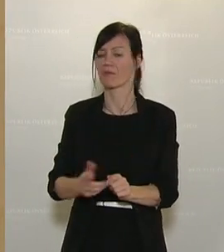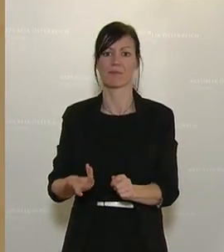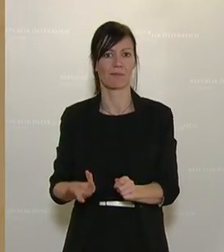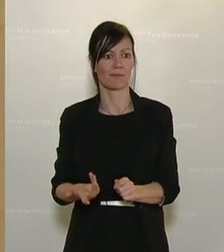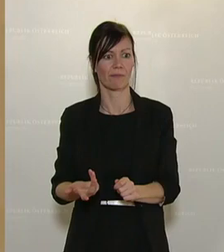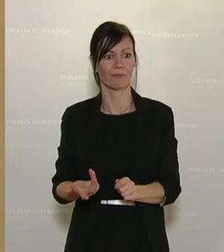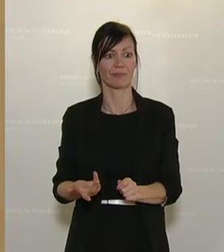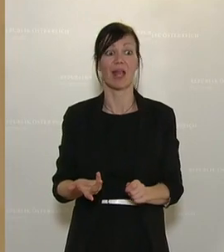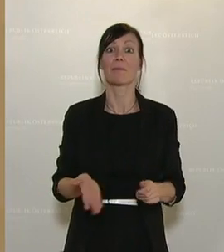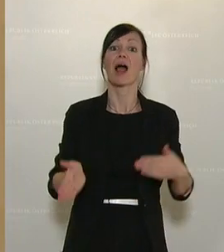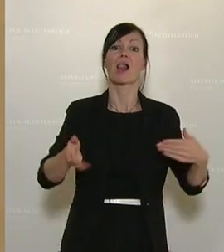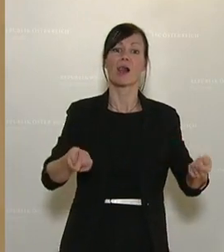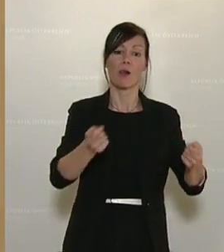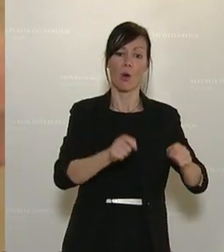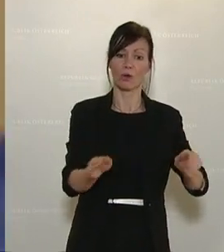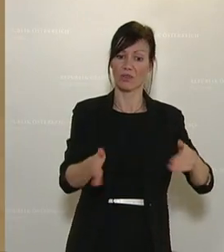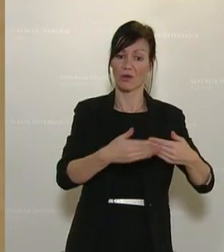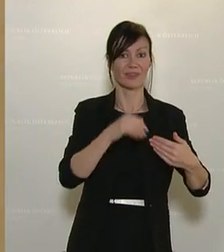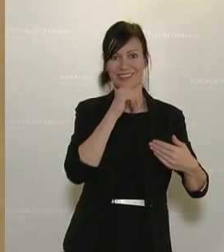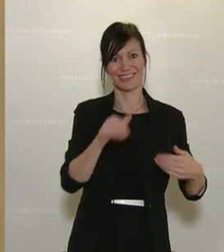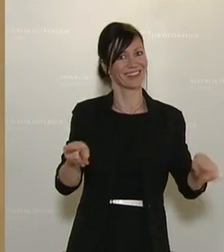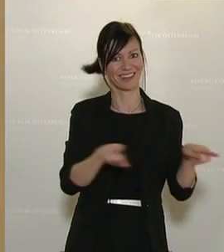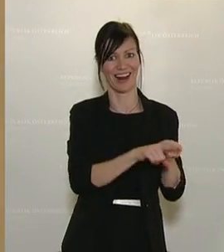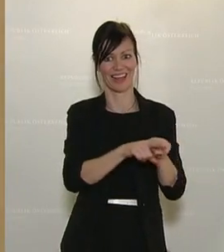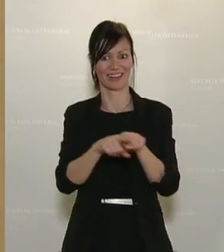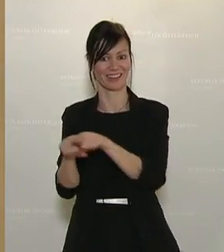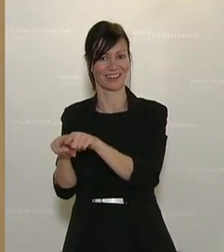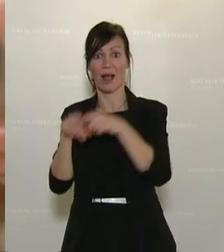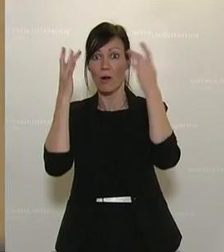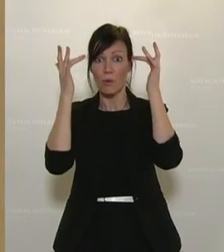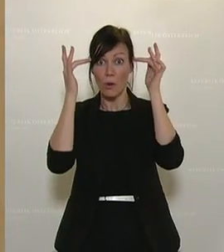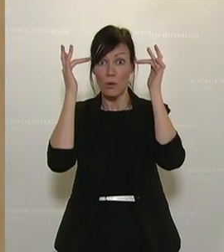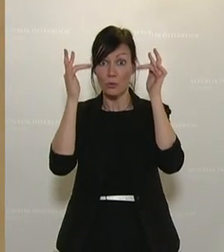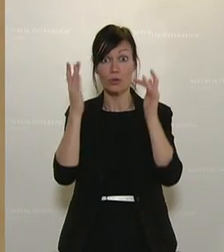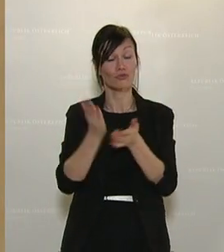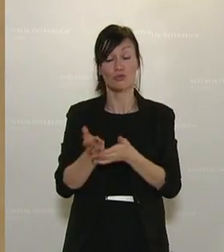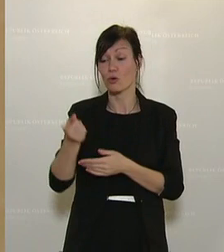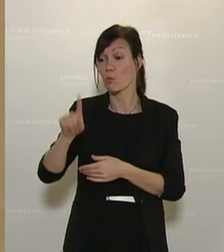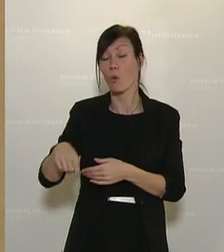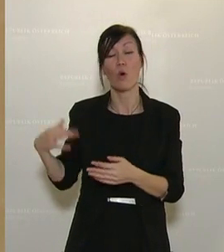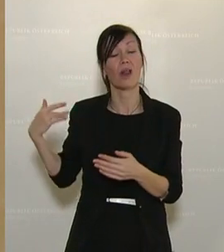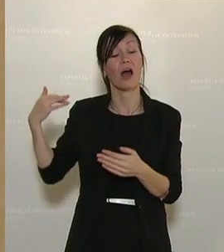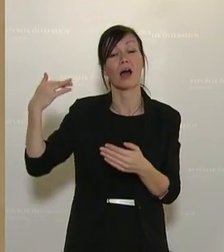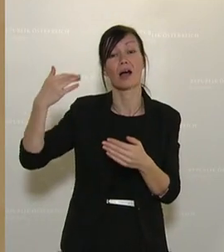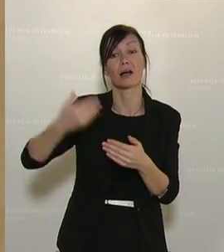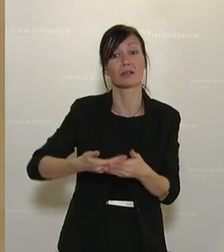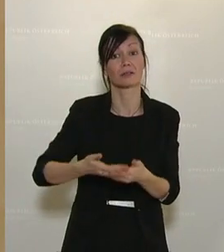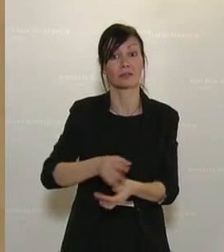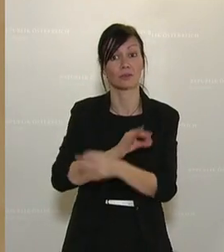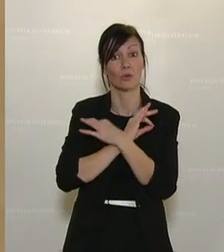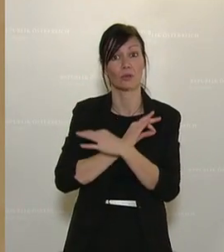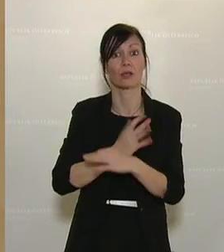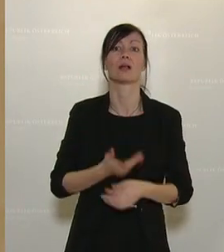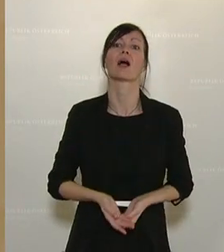lieber nicht gleich Lockdown. Während der Kulturbereich seit Monaten stillsteht, fällt die Bundesregierung vor dem